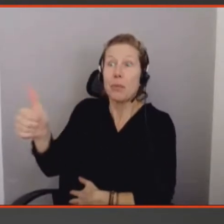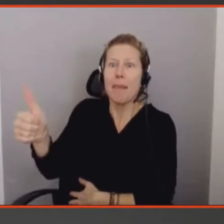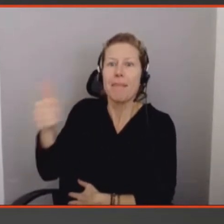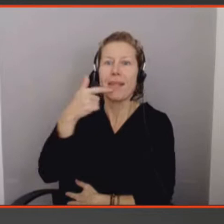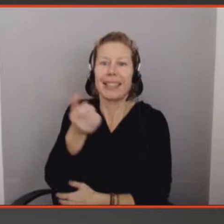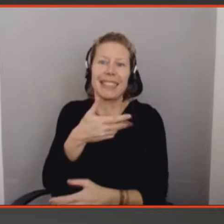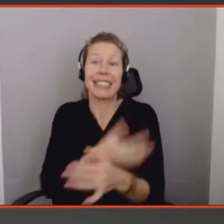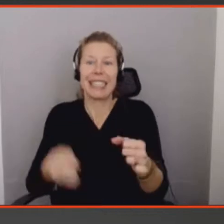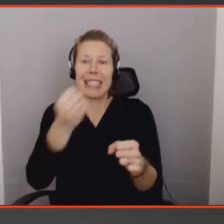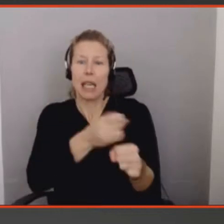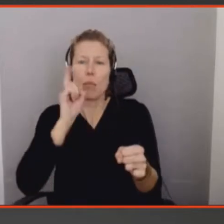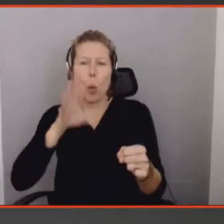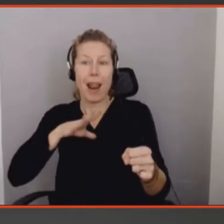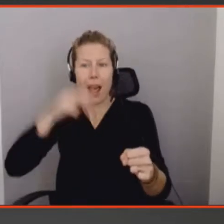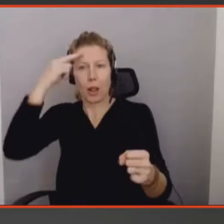challenge de créer soi-même quelque chose.